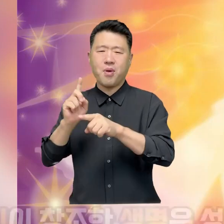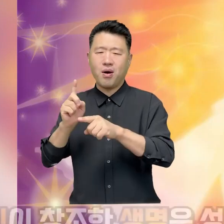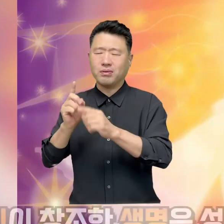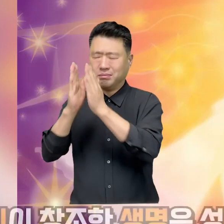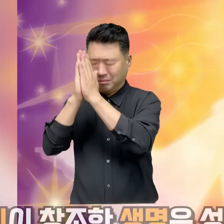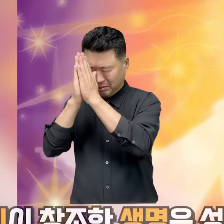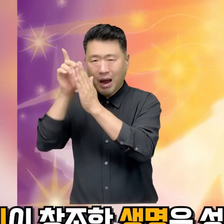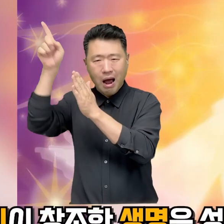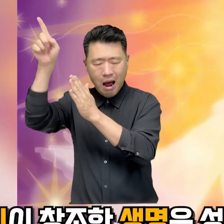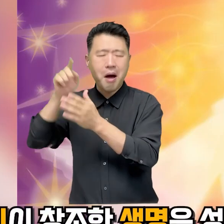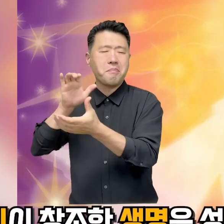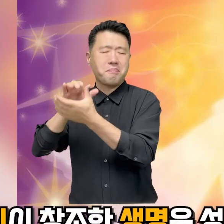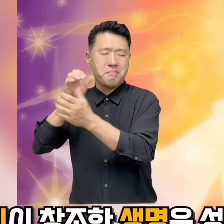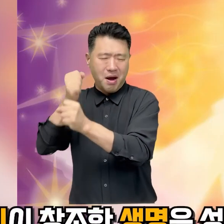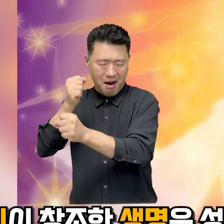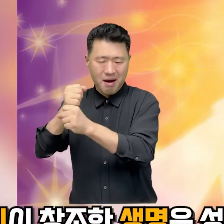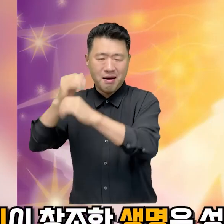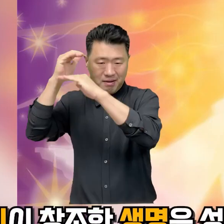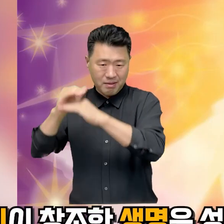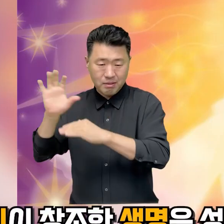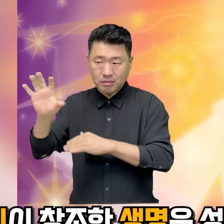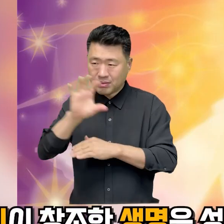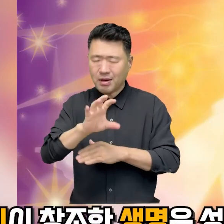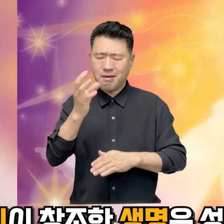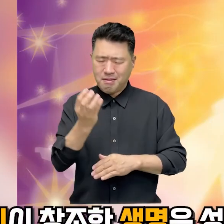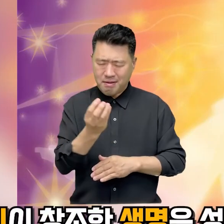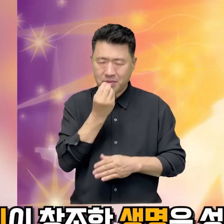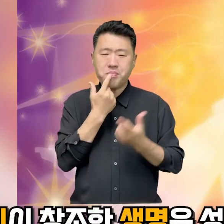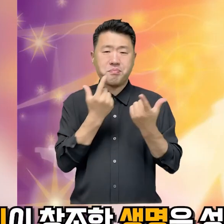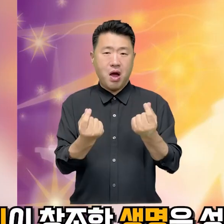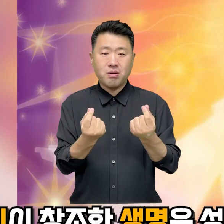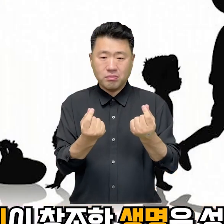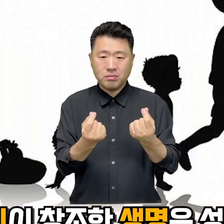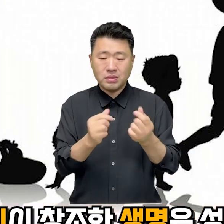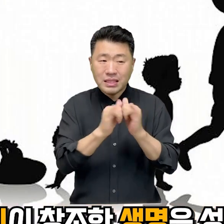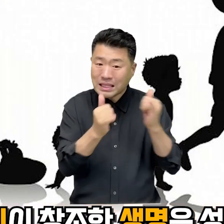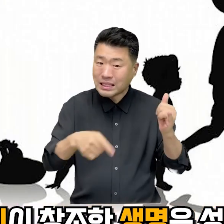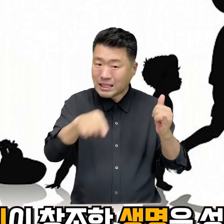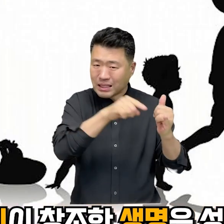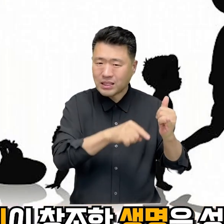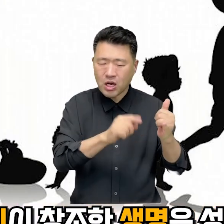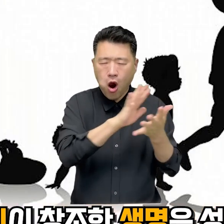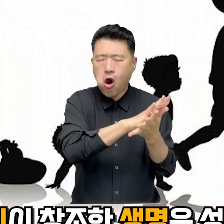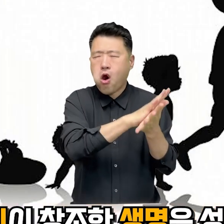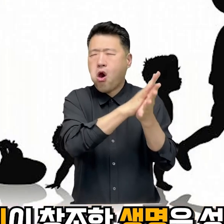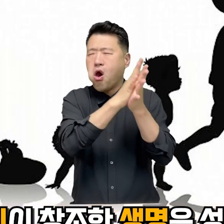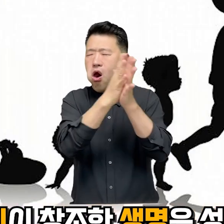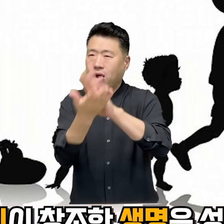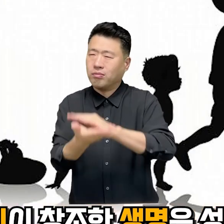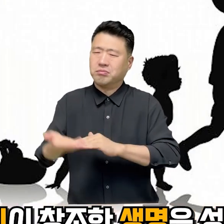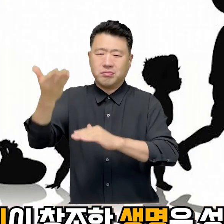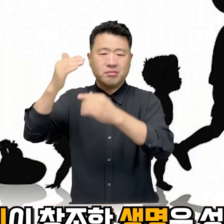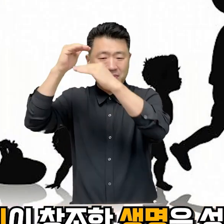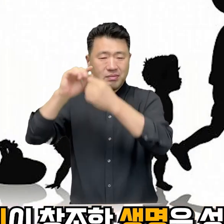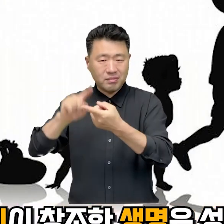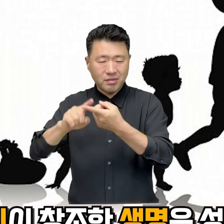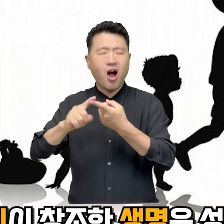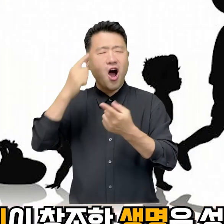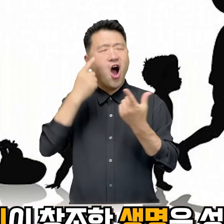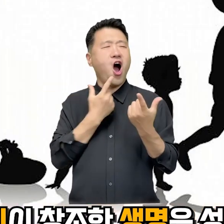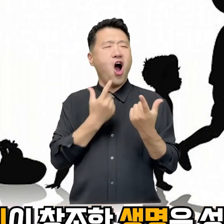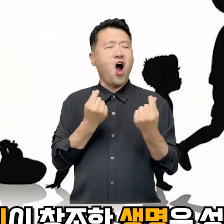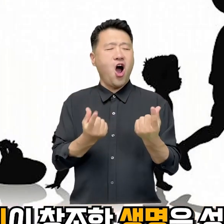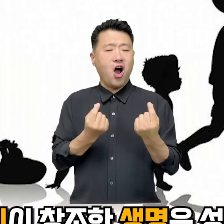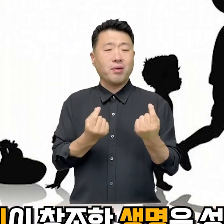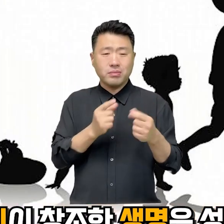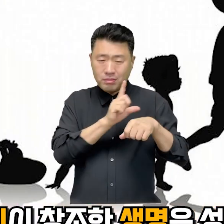생명은 신이 만드셨고 때문에 성스러운 존재라는 것, 그 중에서 인간이 진화의 정점에 서있다는